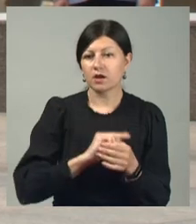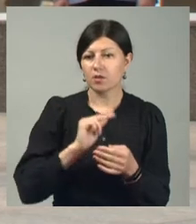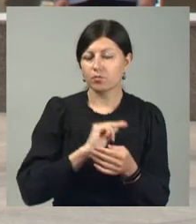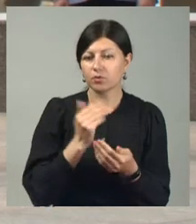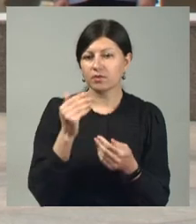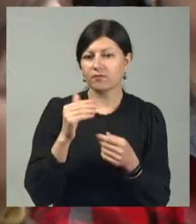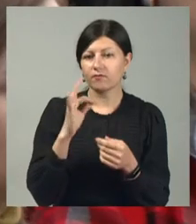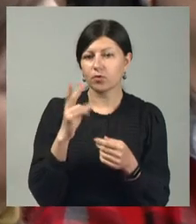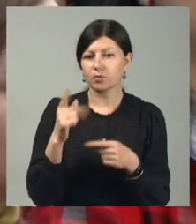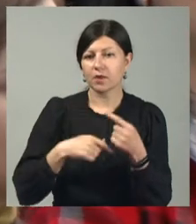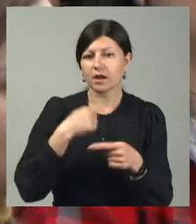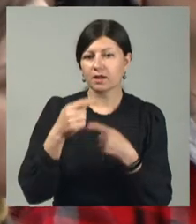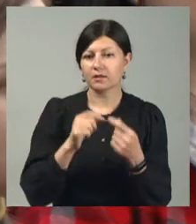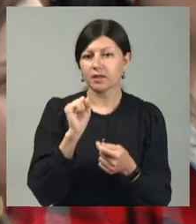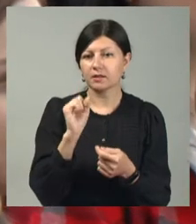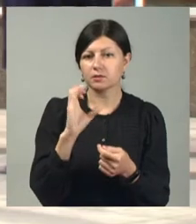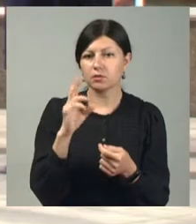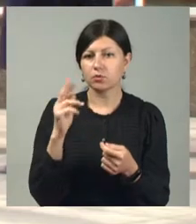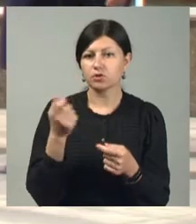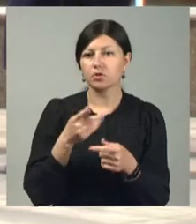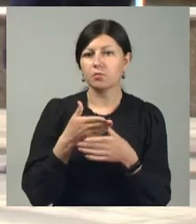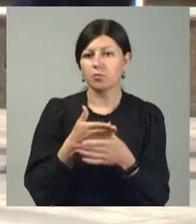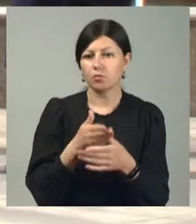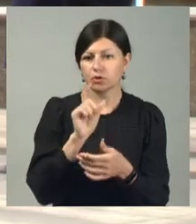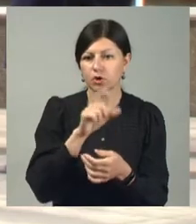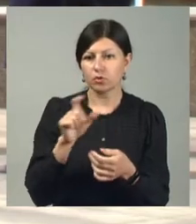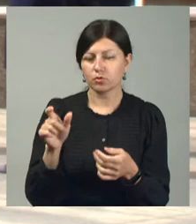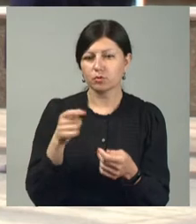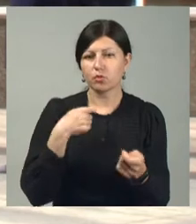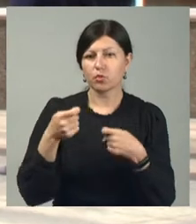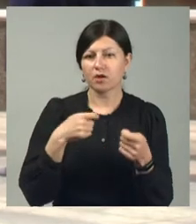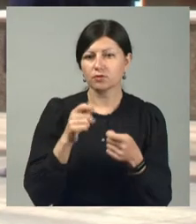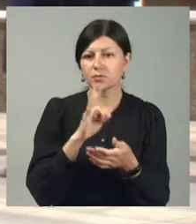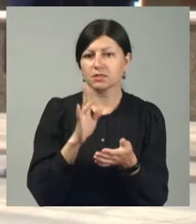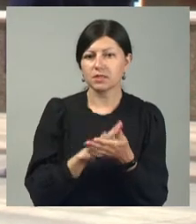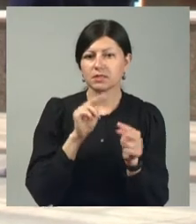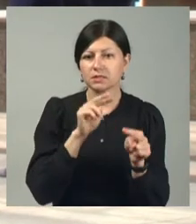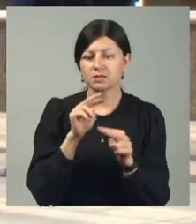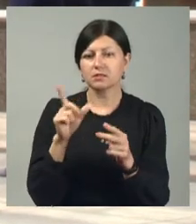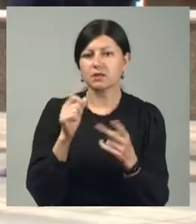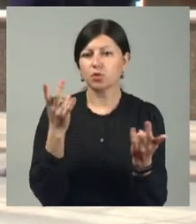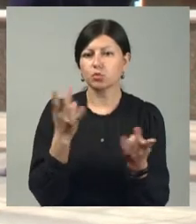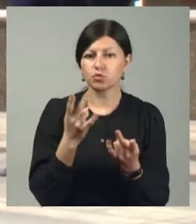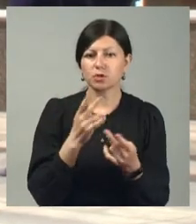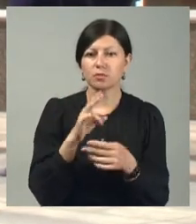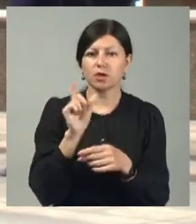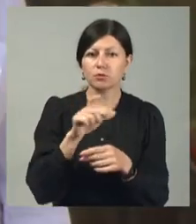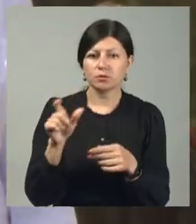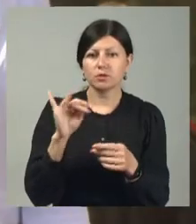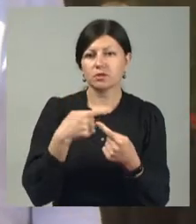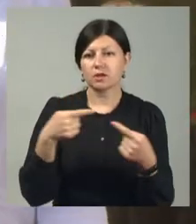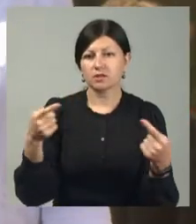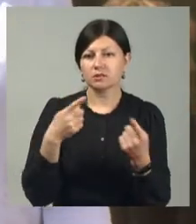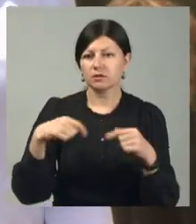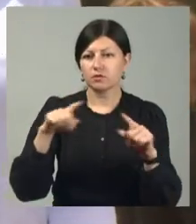фонда поколения Андрея Скотча – помощь людям. Руководство постоянно держит руку на пульсе и следит за нуждами как жителей, так и различных